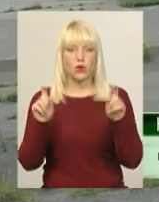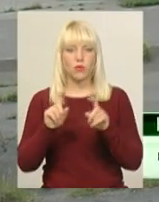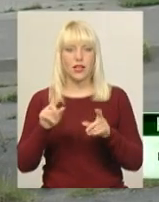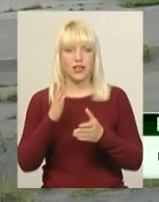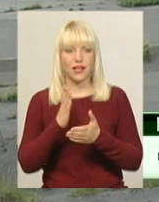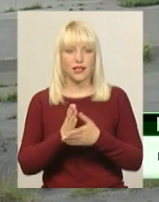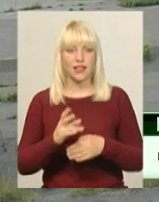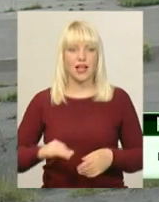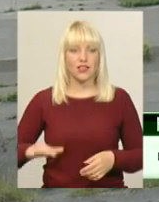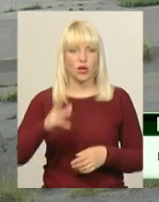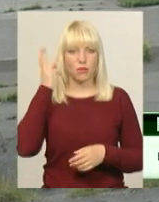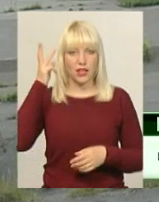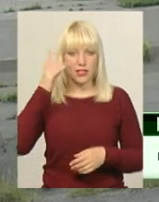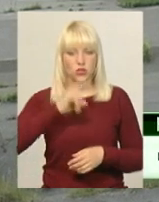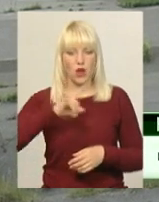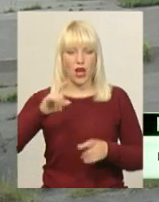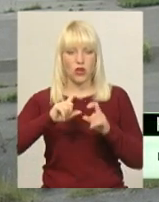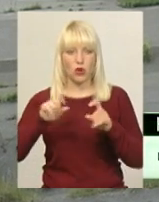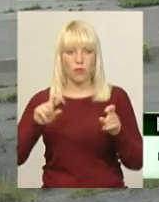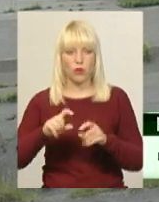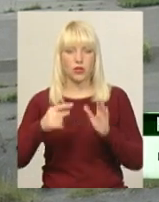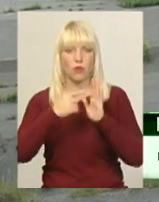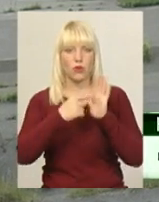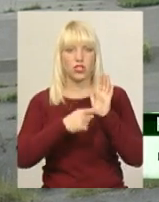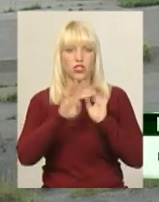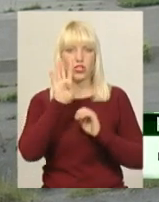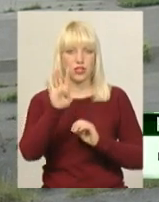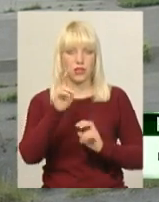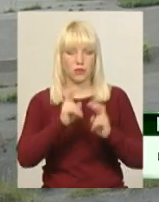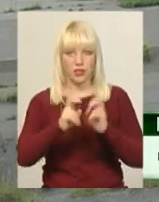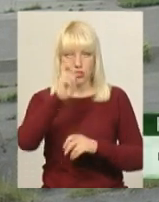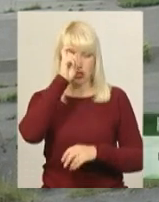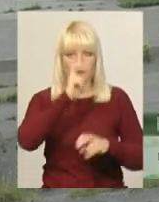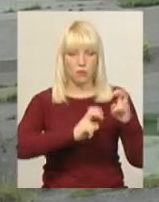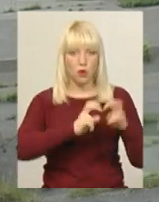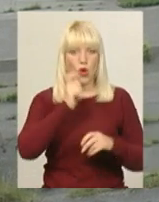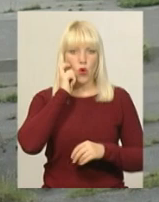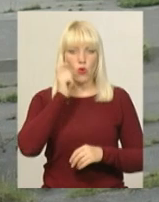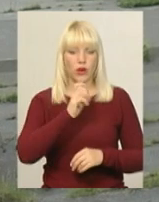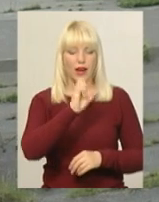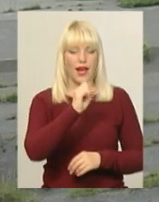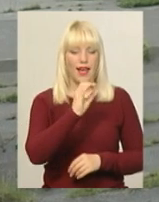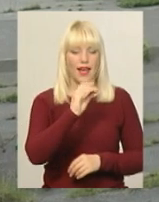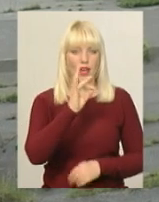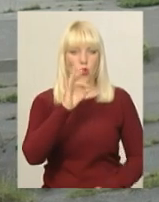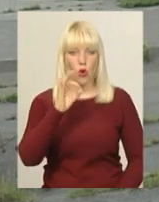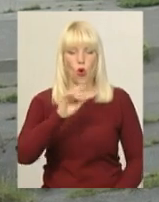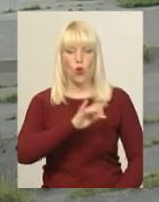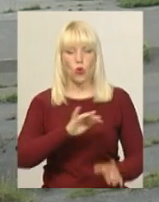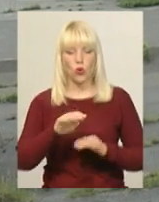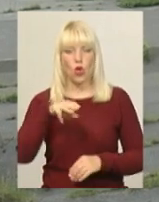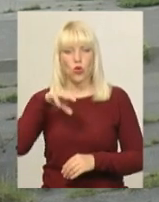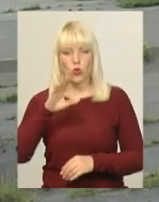Хмельницького аеропорту, розділені між чотирма підприємствами. Це державне підприємство «УкрАерорух», «ТОВ», «Поділля Авіа»,